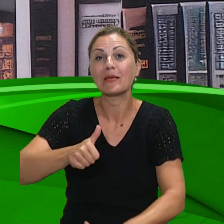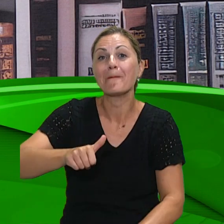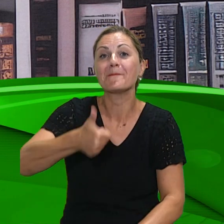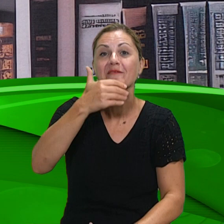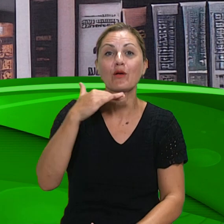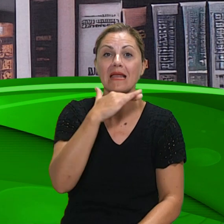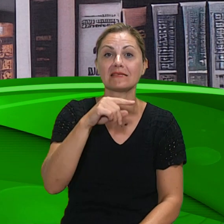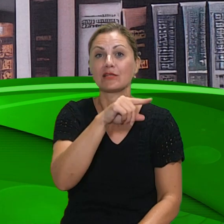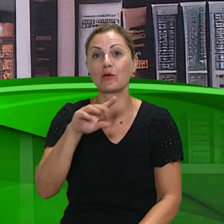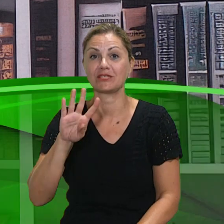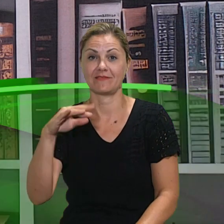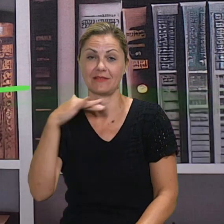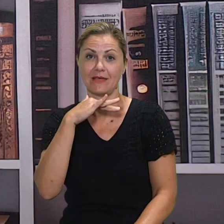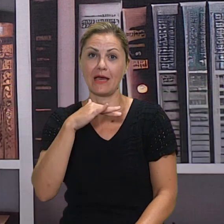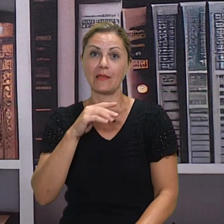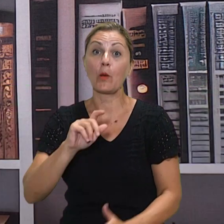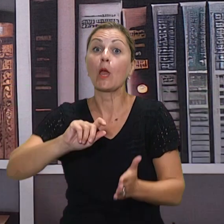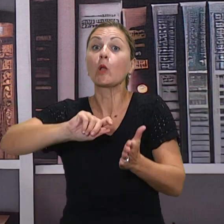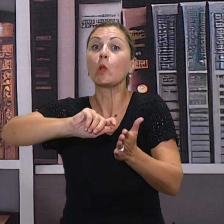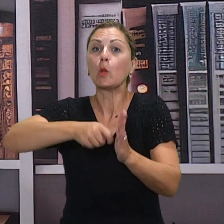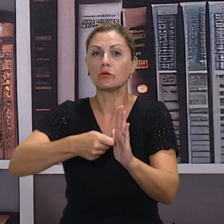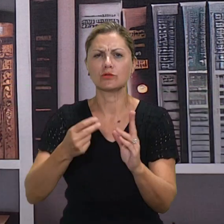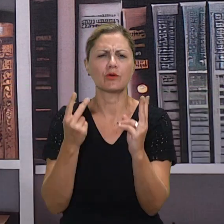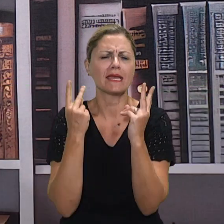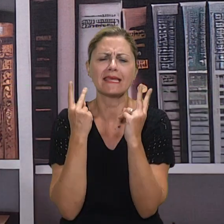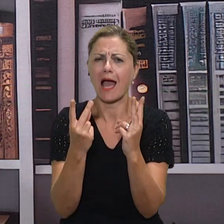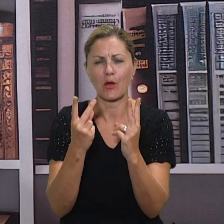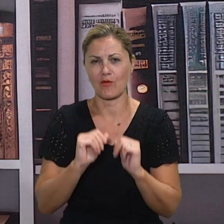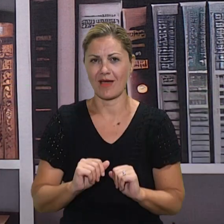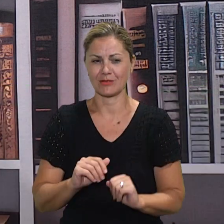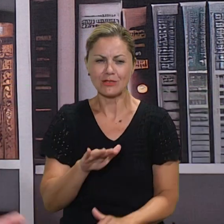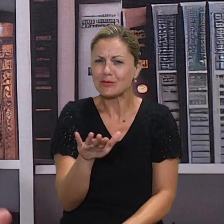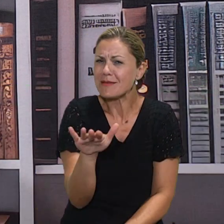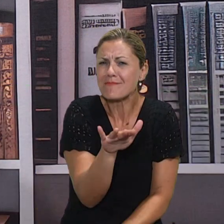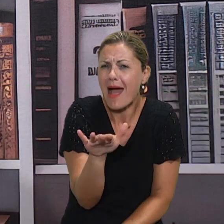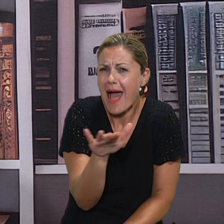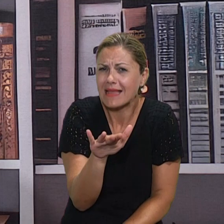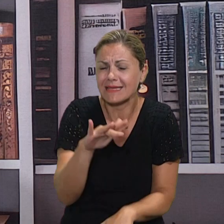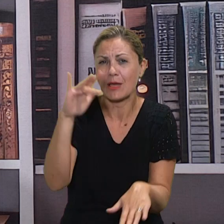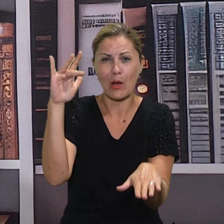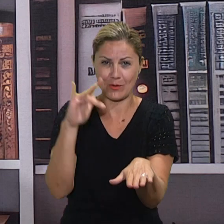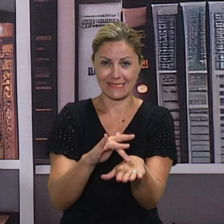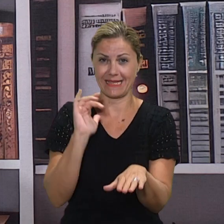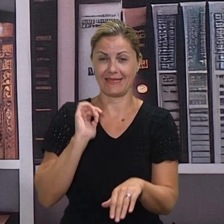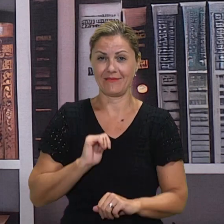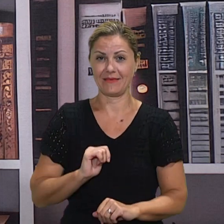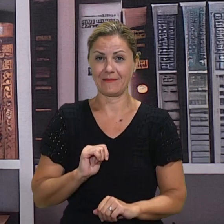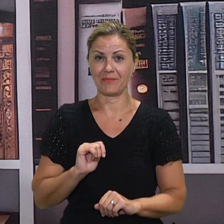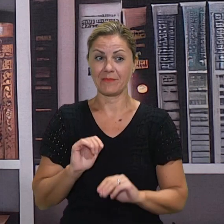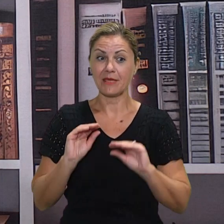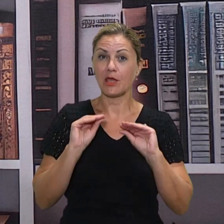dijelu njihovog odgoja i obrazovanja, gdje zapravo mi nastojimo djeći onaj aspekt staviti na